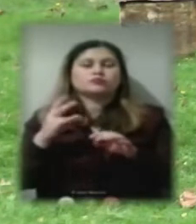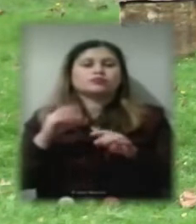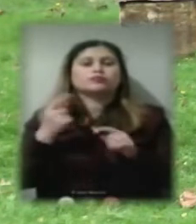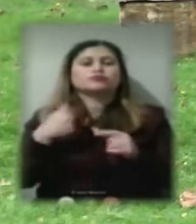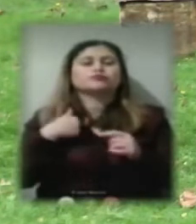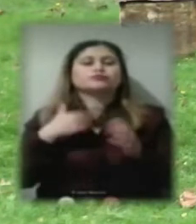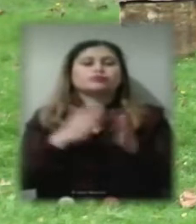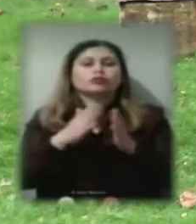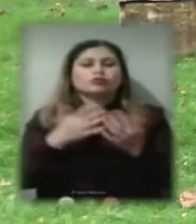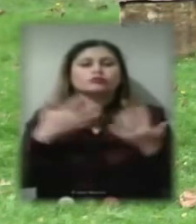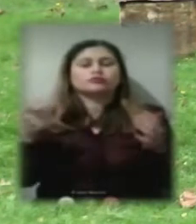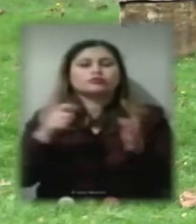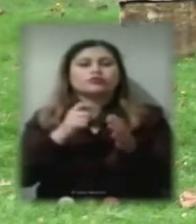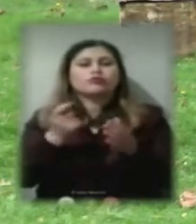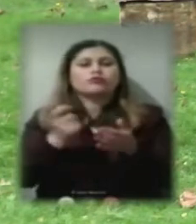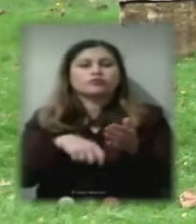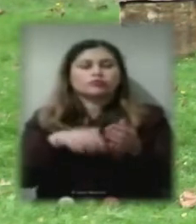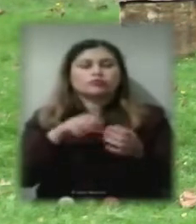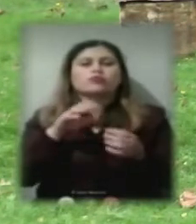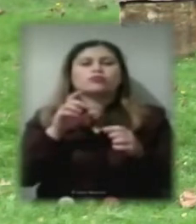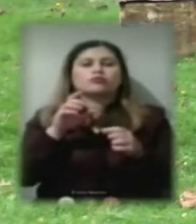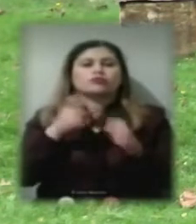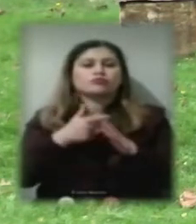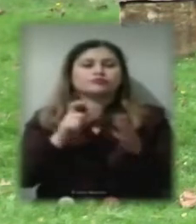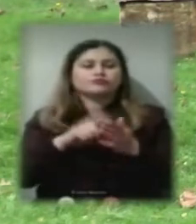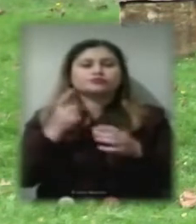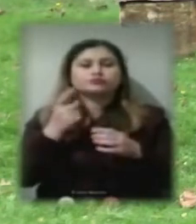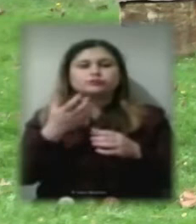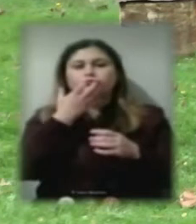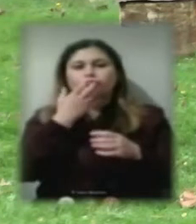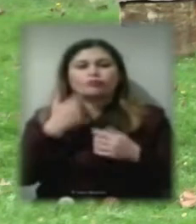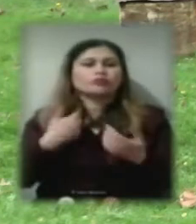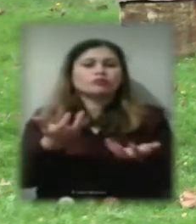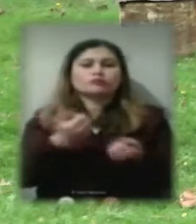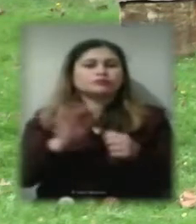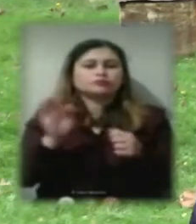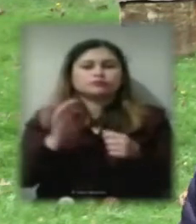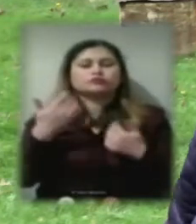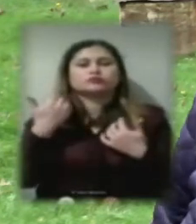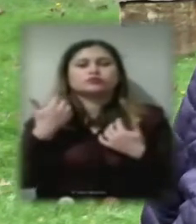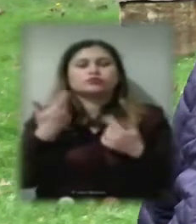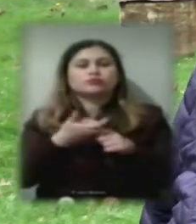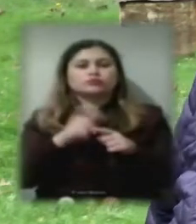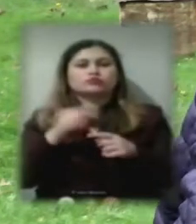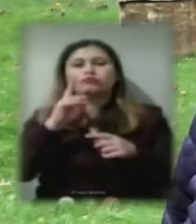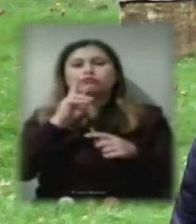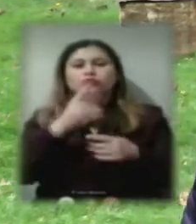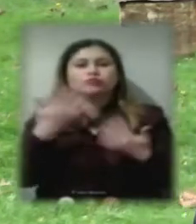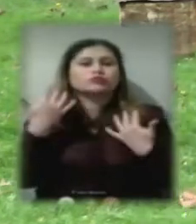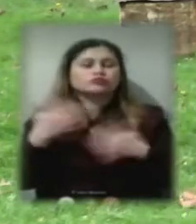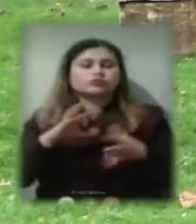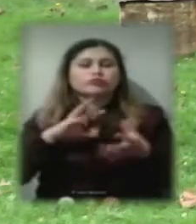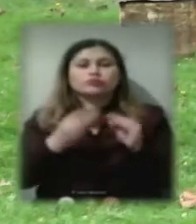всього відключених квартир? Тому що тепла ми не отримували дуже. У нас два роки взагалі будинок був